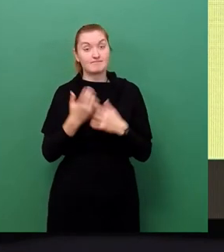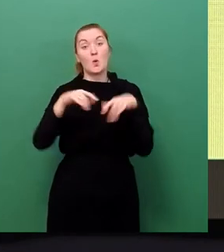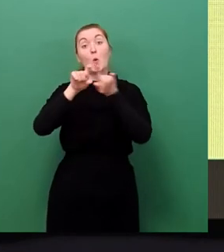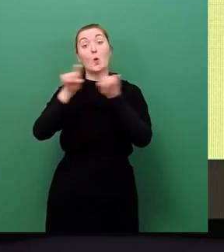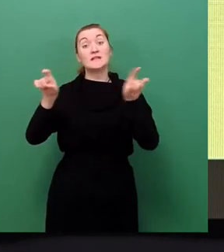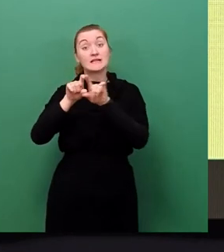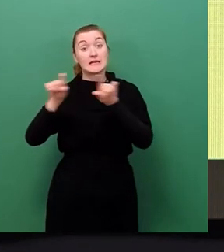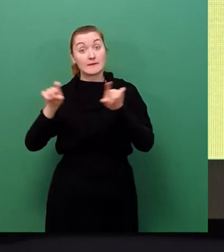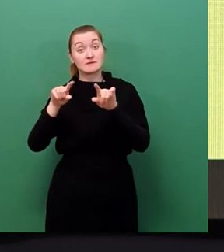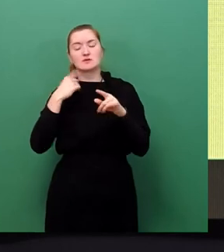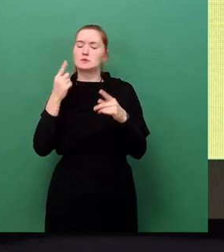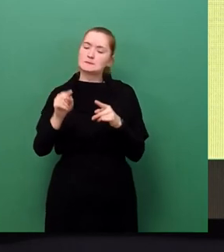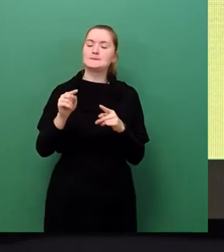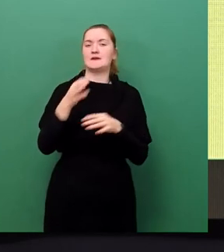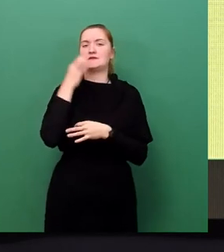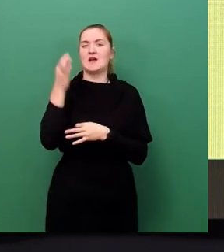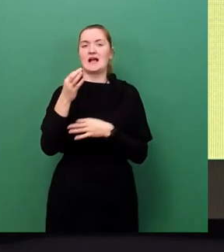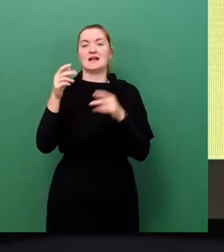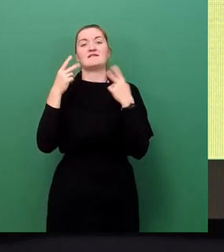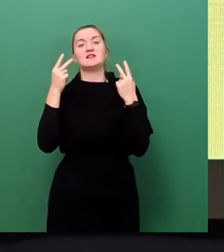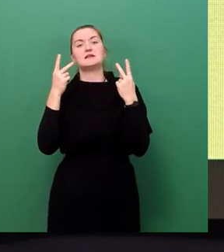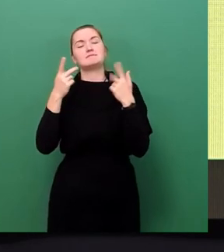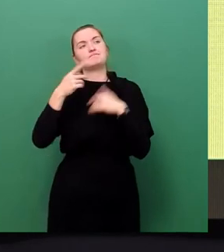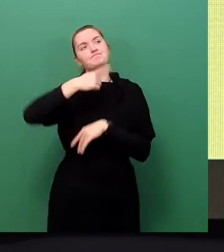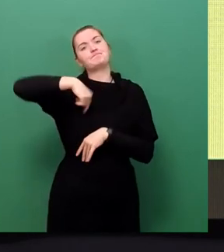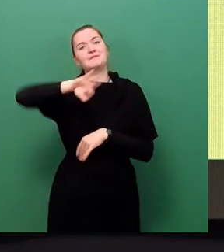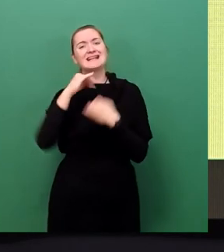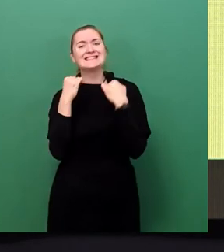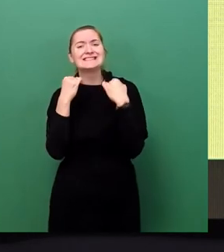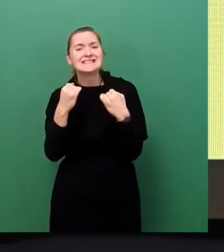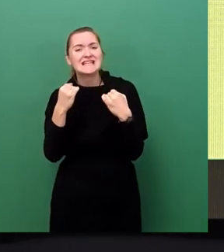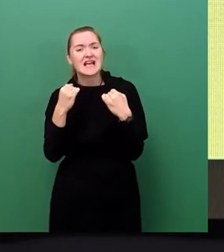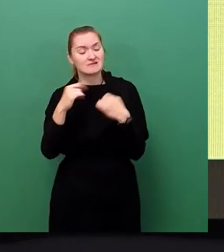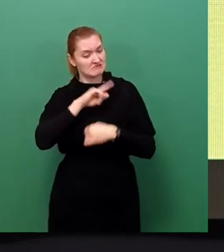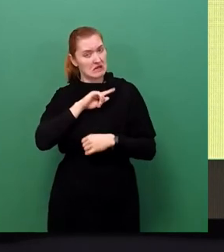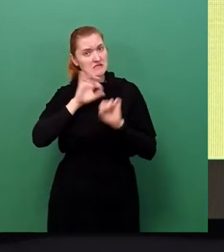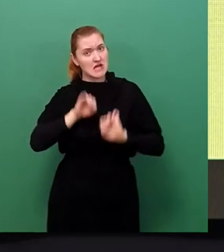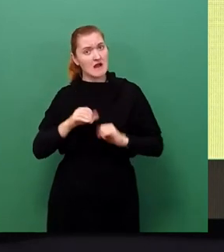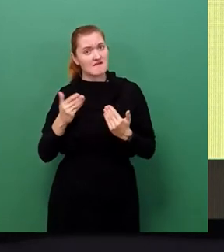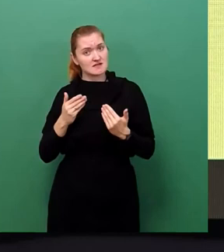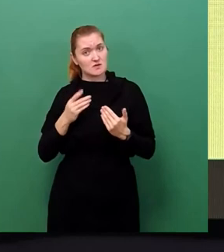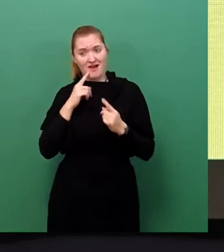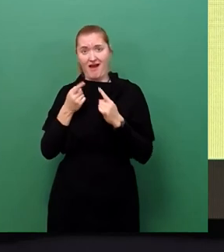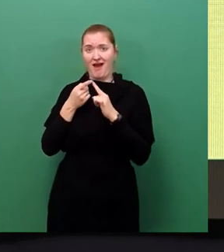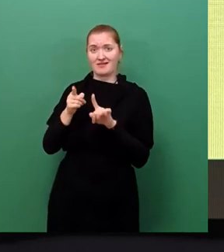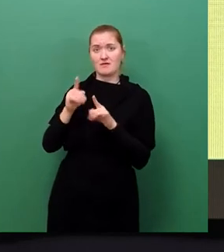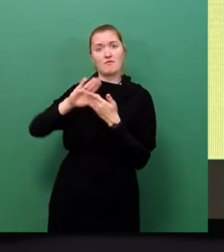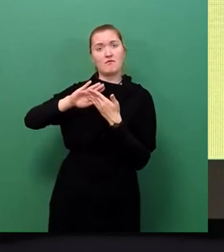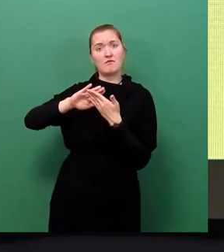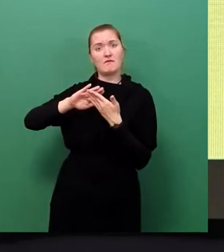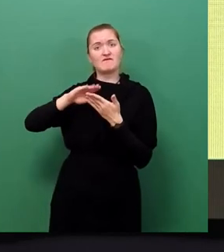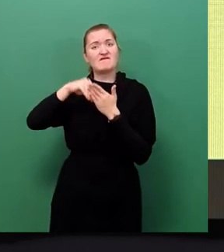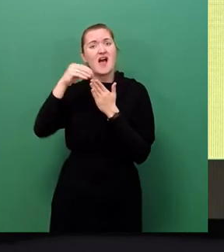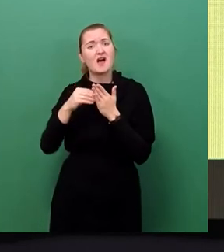zentrale Frage stellen, welche Sicherungen können sie selber machen und welche vertraglichen Vereinbarungen können sie mit ihrem